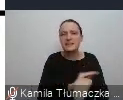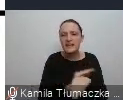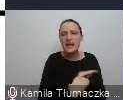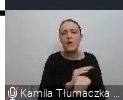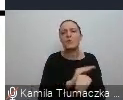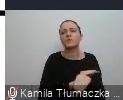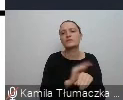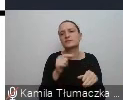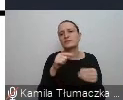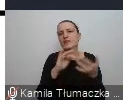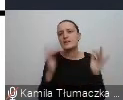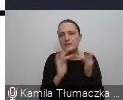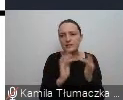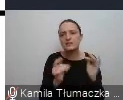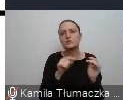konkretne